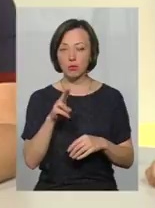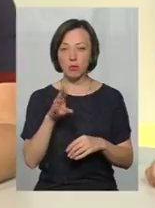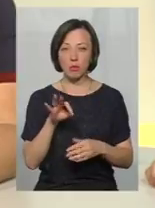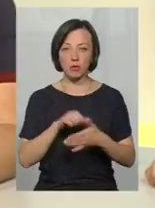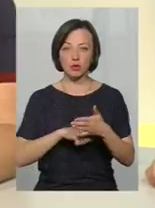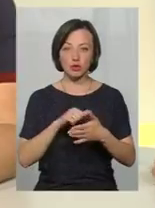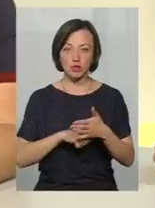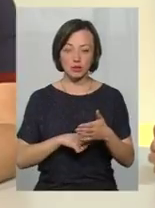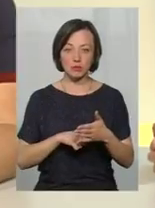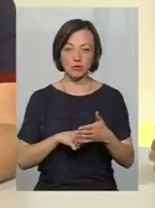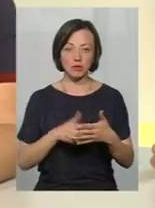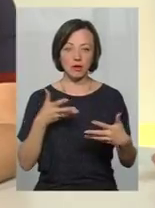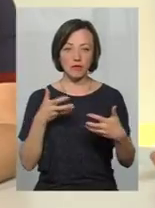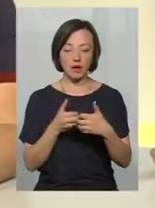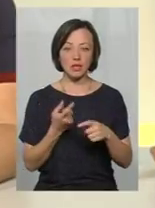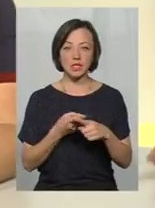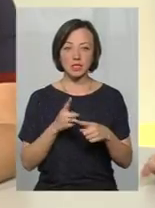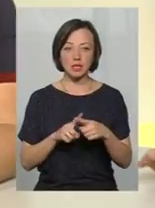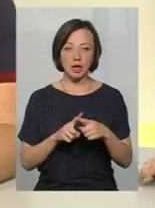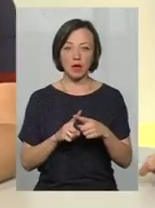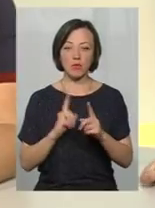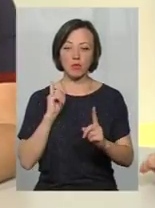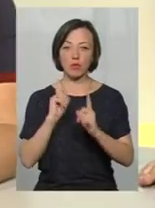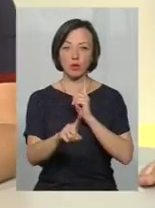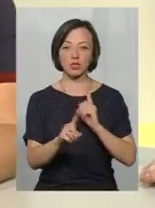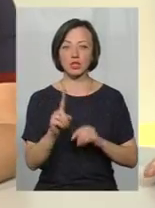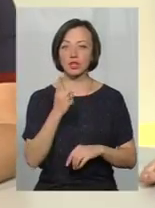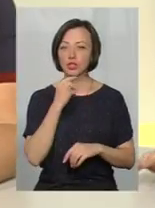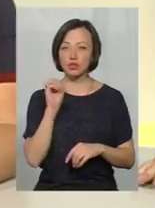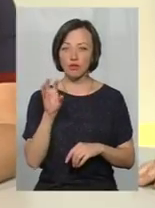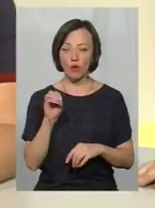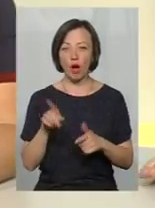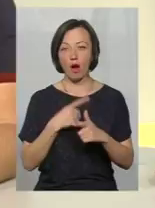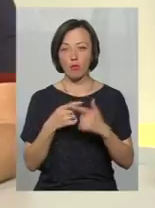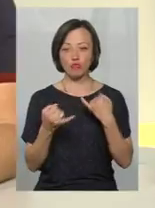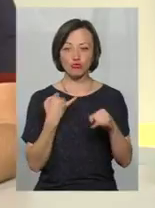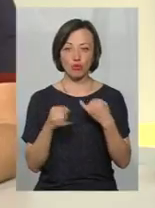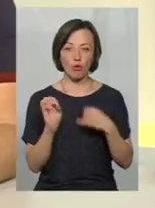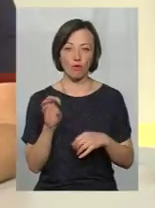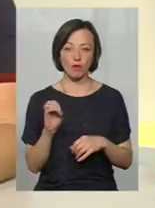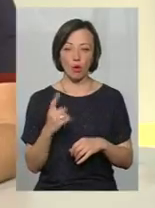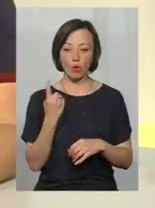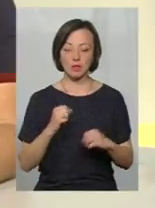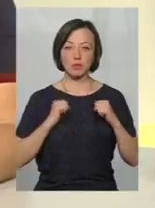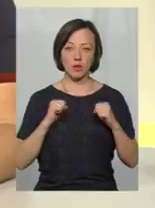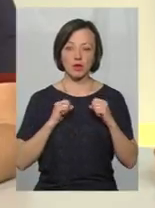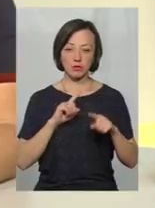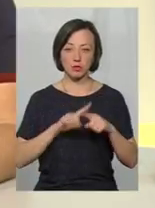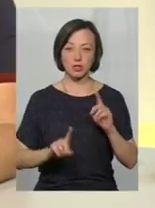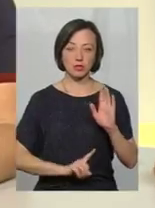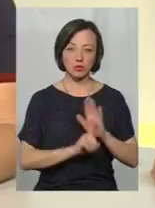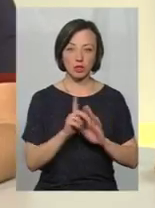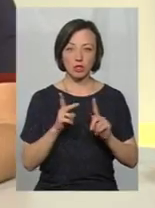чому стається ДТП, це проїзд на червоний заборонений ціалестфор, або намагаючи жовтий, тобто один намагається быстріше